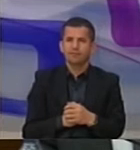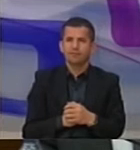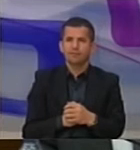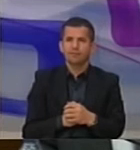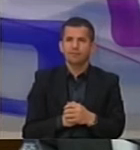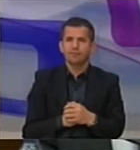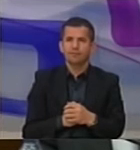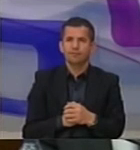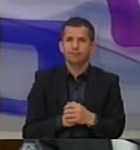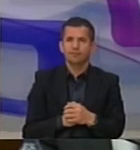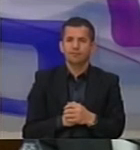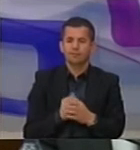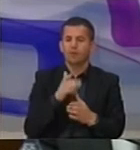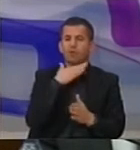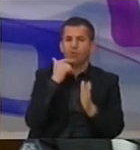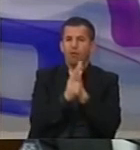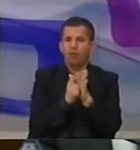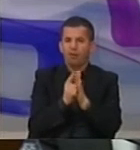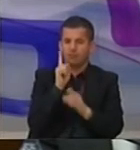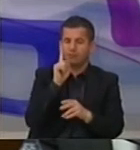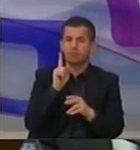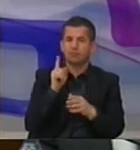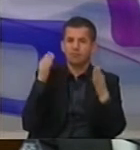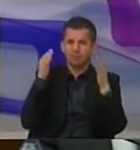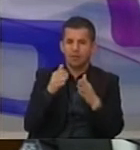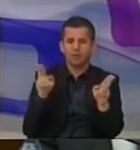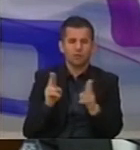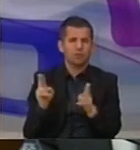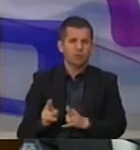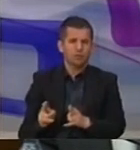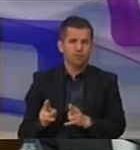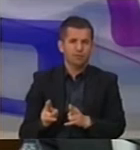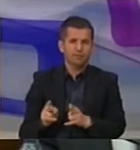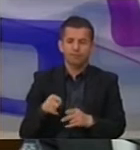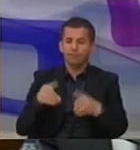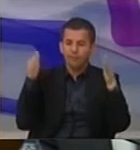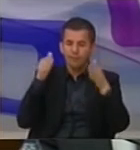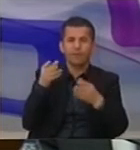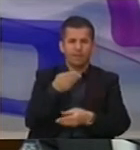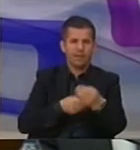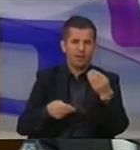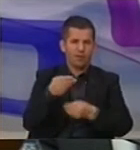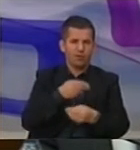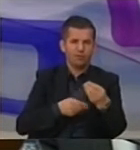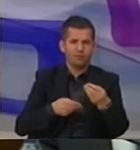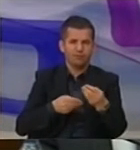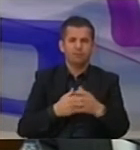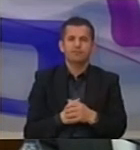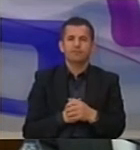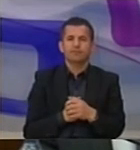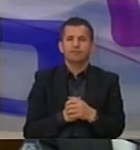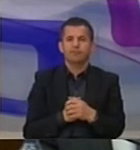Për të bosmarë ko shumë, unë duzë ndalim në pika të shkurta, vetëm në aspektin ekonomik, pra saj për